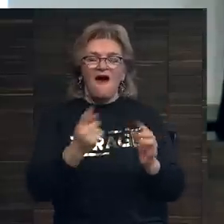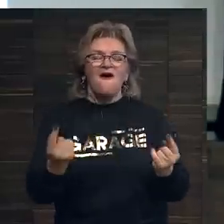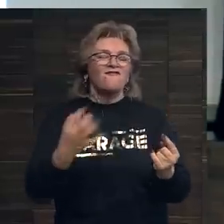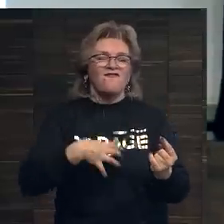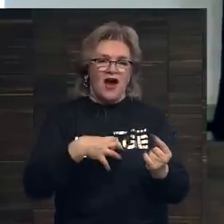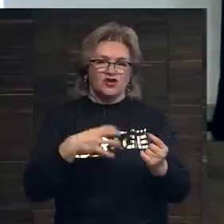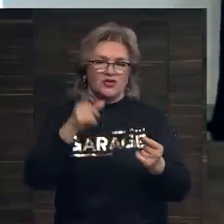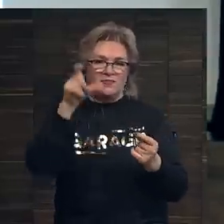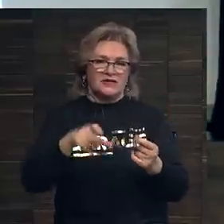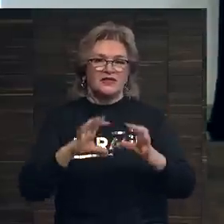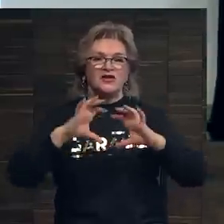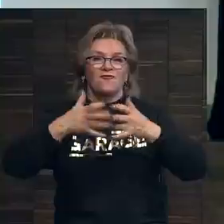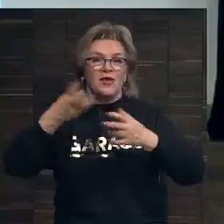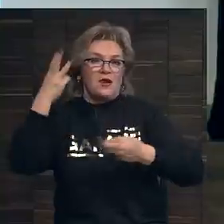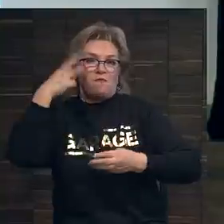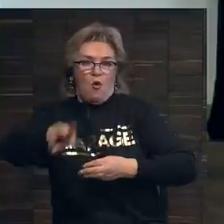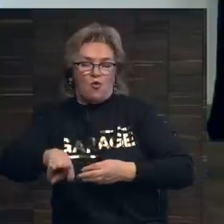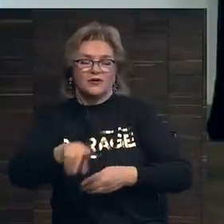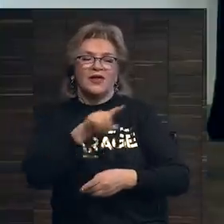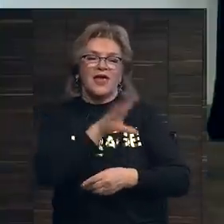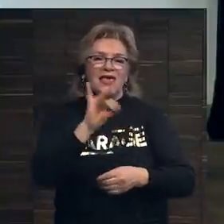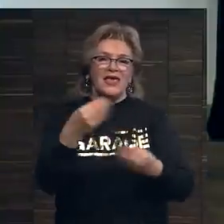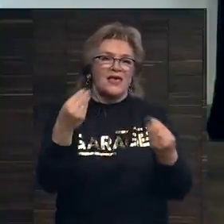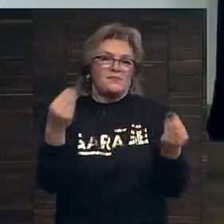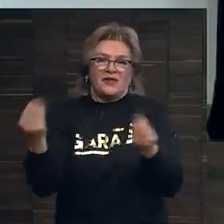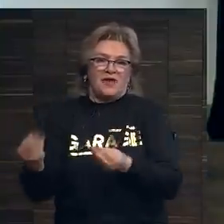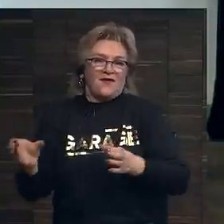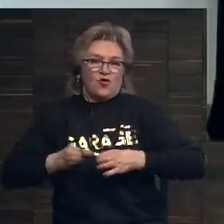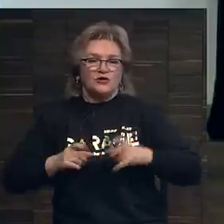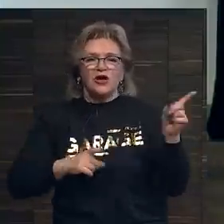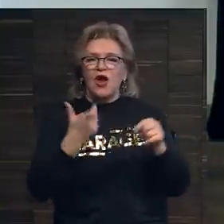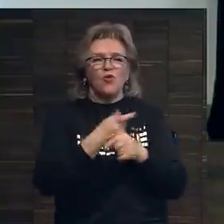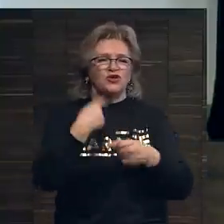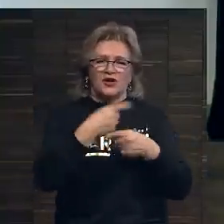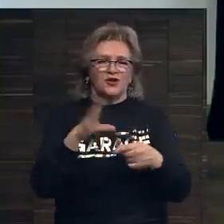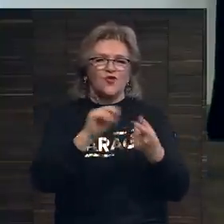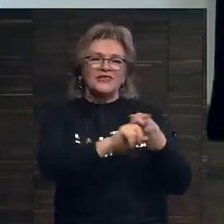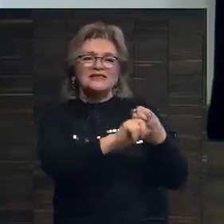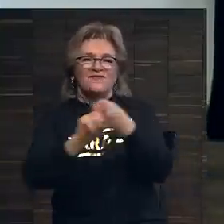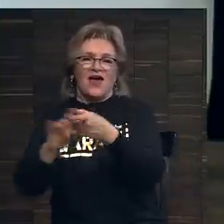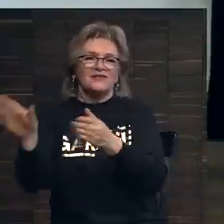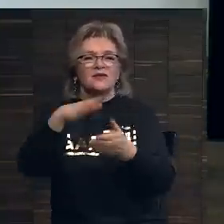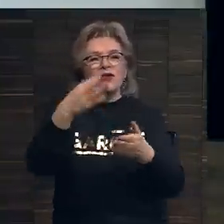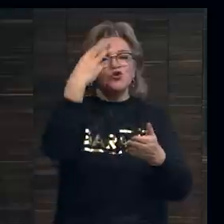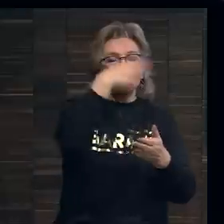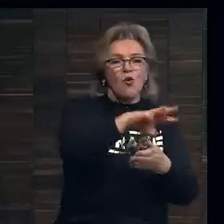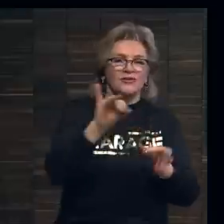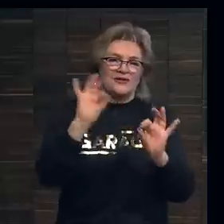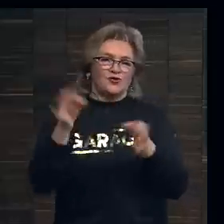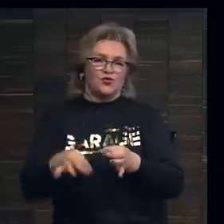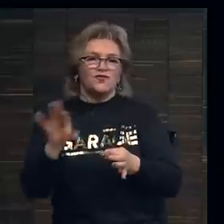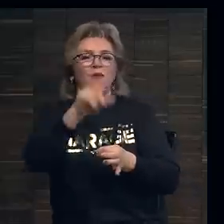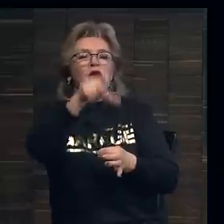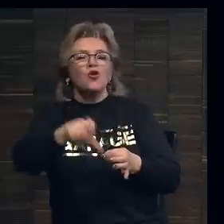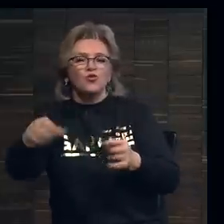персонаж в мире моды и предметов роскоши, и она очень хорошо говорит о связи между модой и искусством,